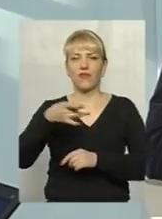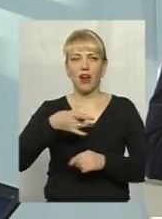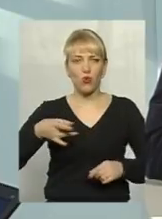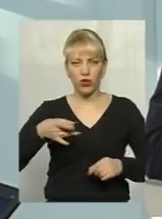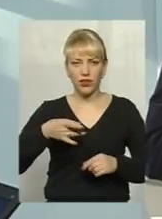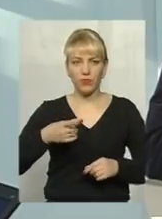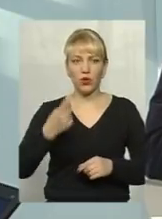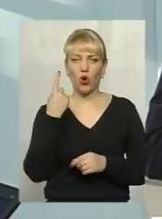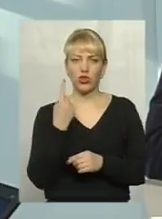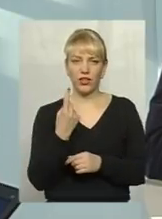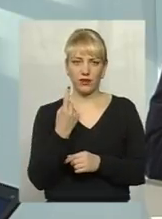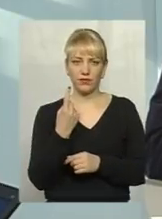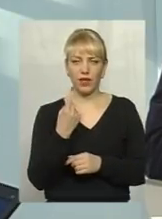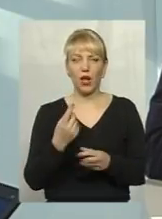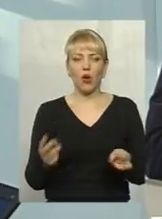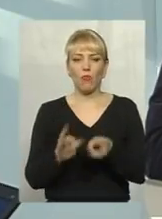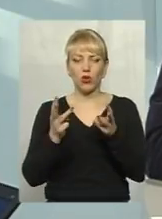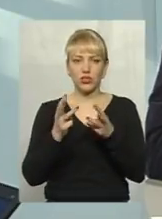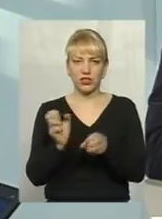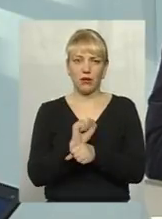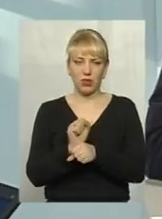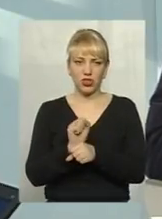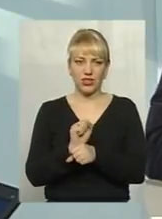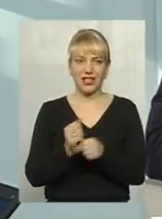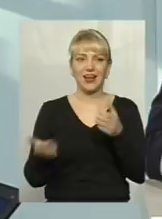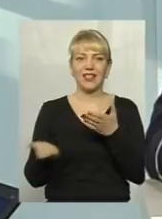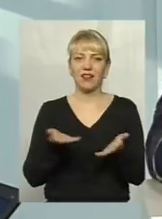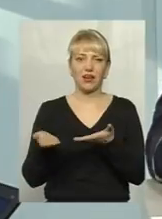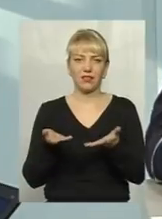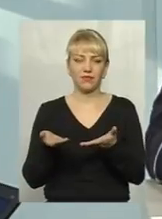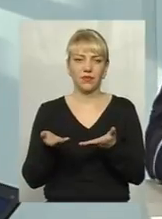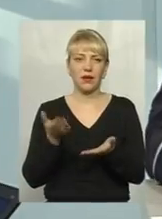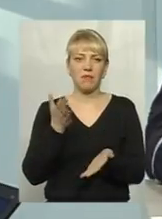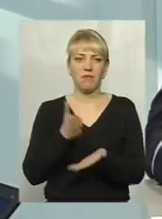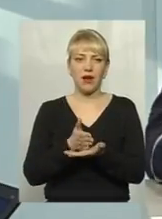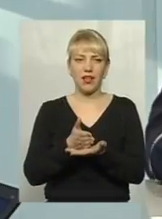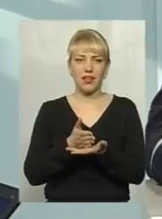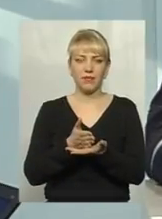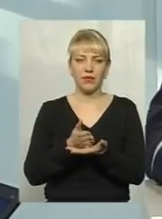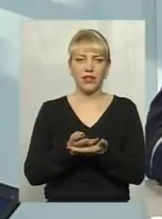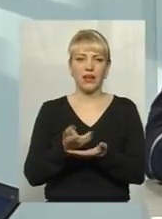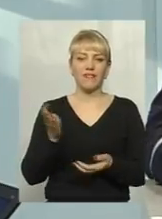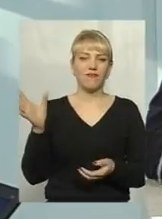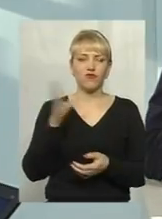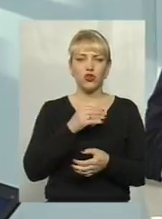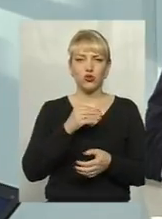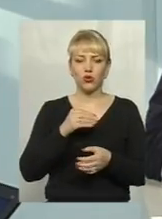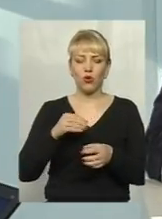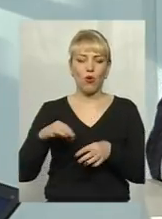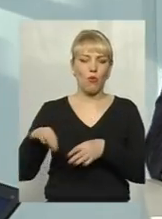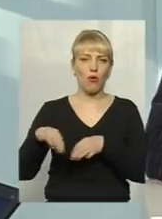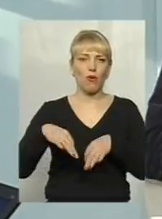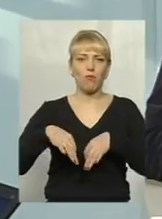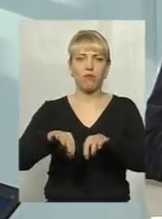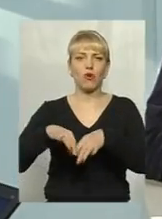одна пожежна машина, яка має високовсюдопрохідну, тобто яка має три мости, яка